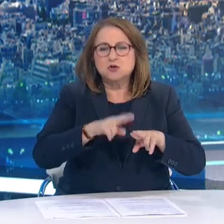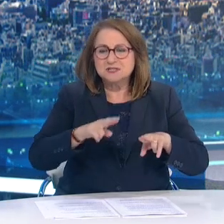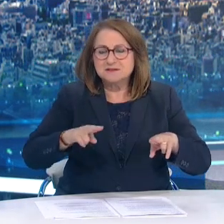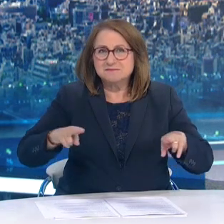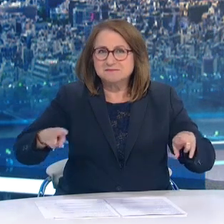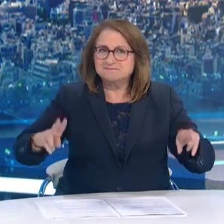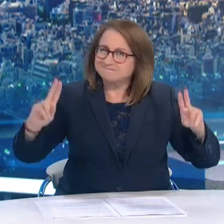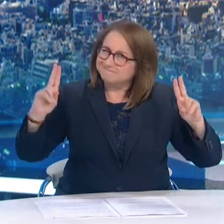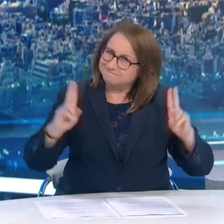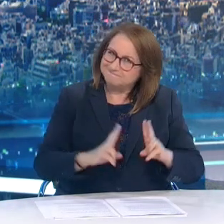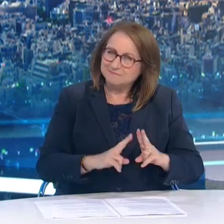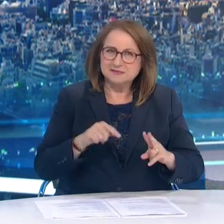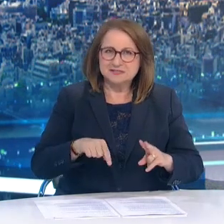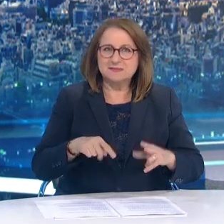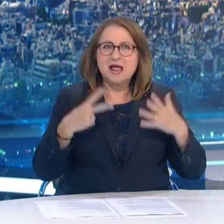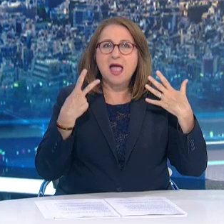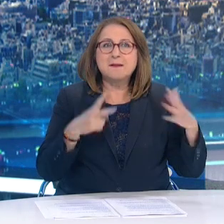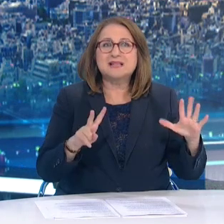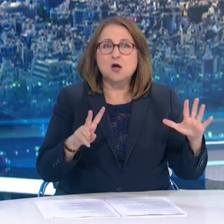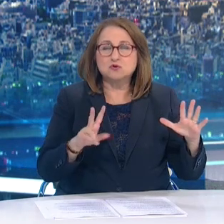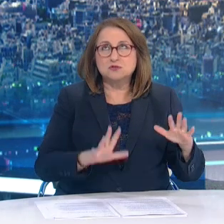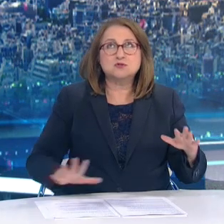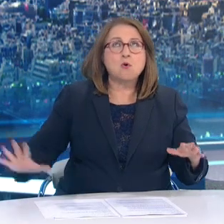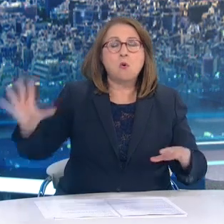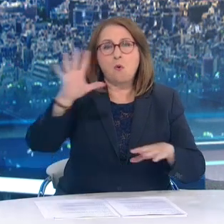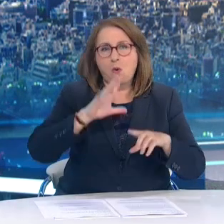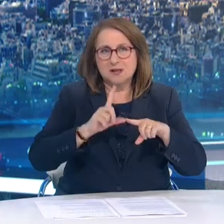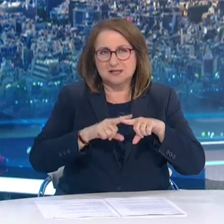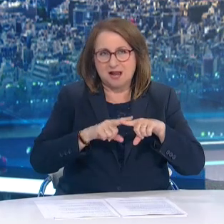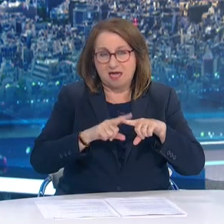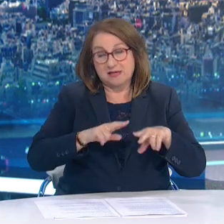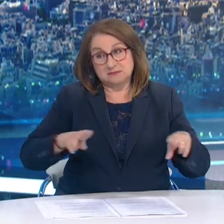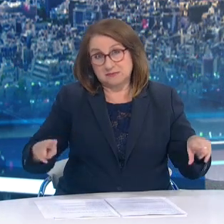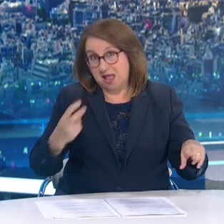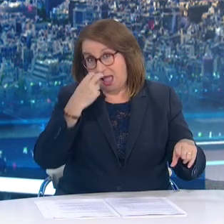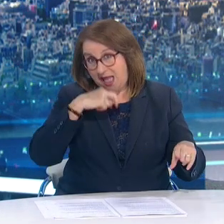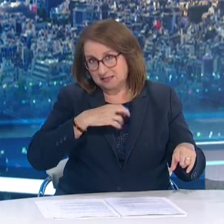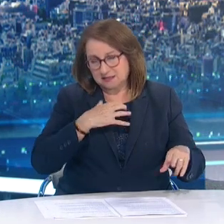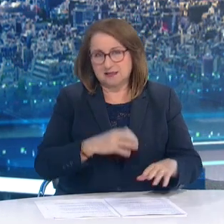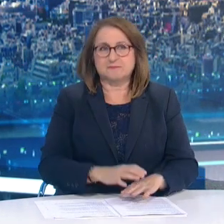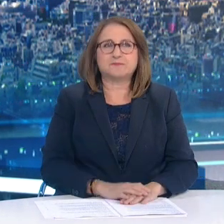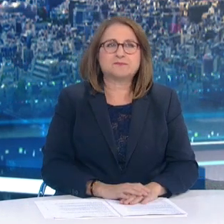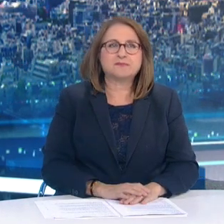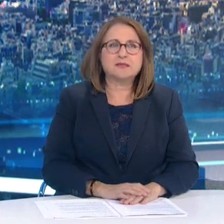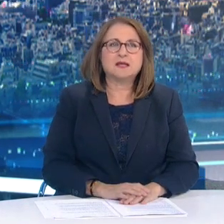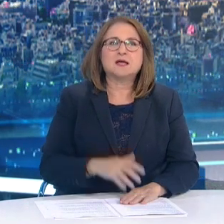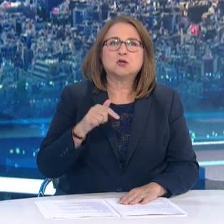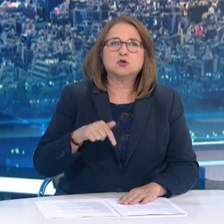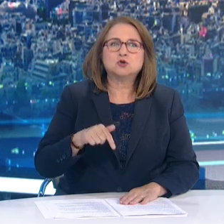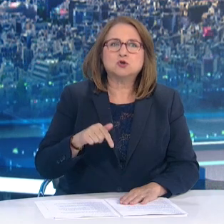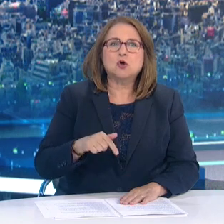σήμερα υπολογίζονται στους 700 ασθενείς στην επικράτεια. Το RTAF με βάση τις νοσηλίες είναι στο 0,84%.